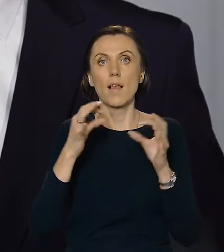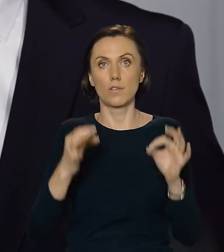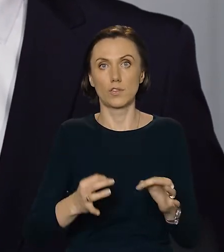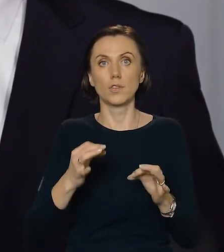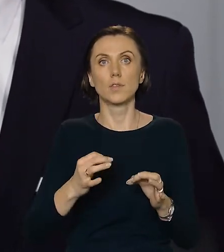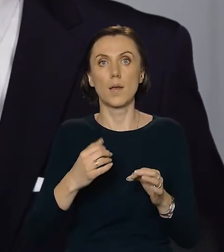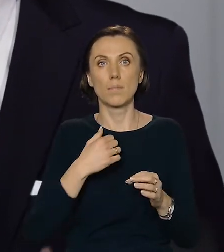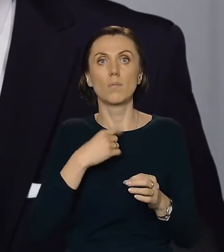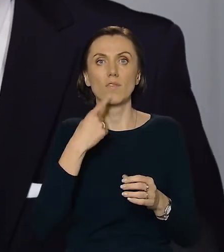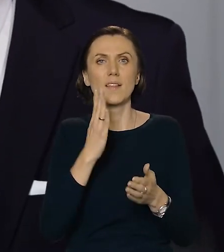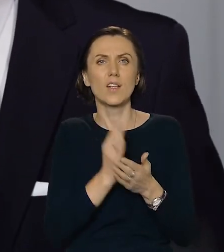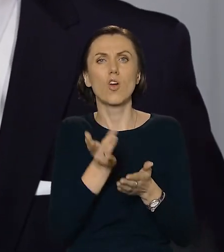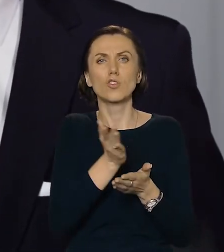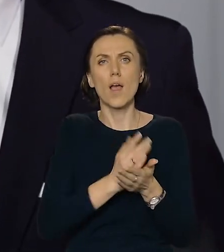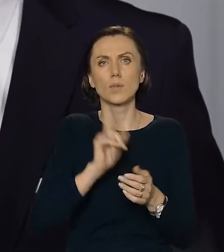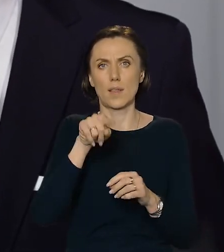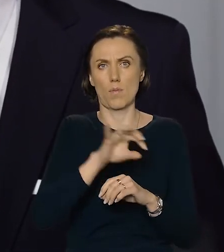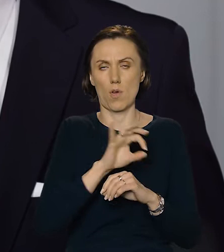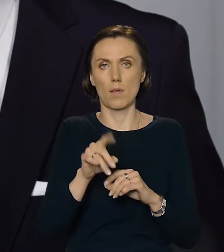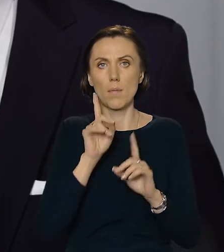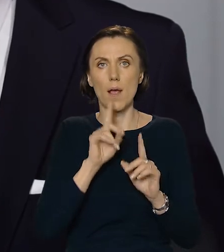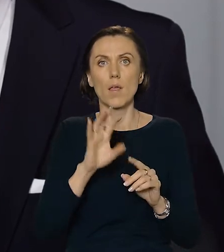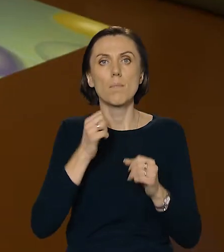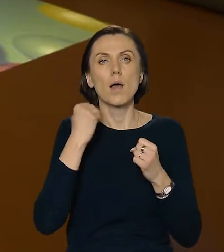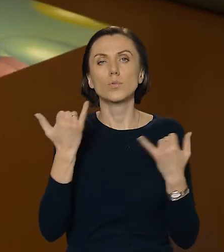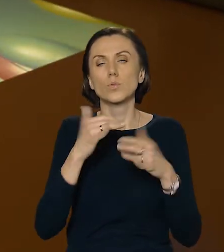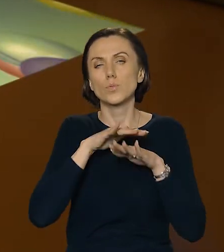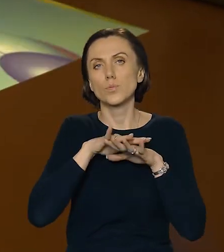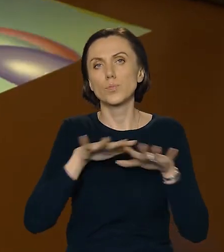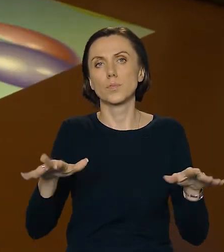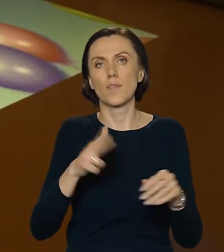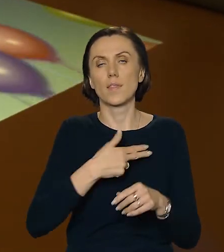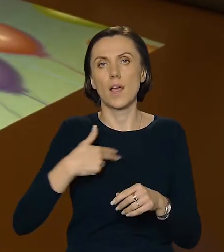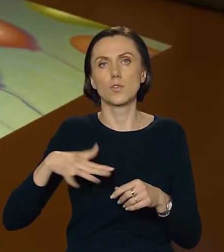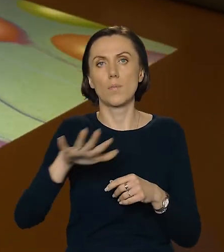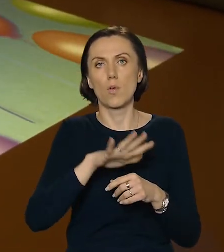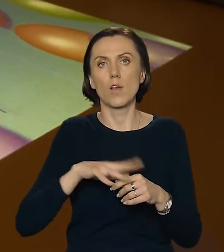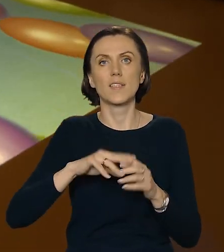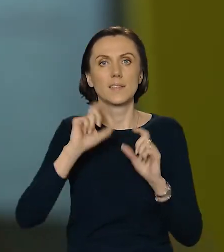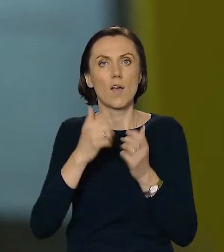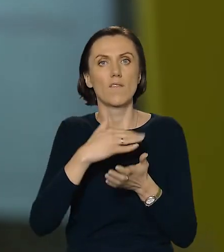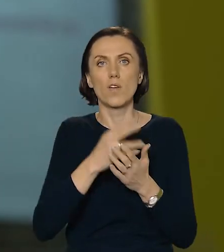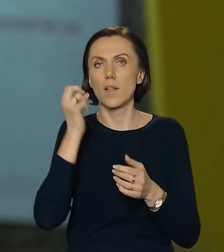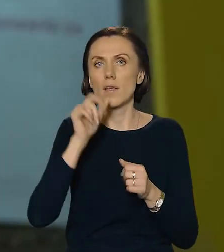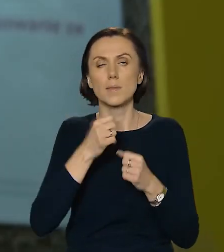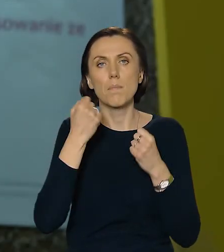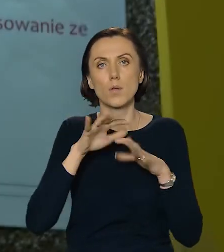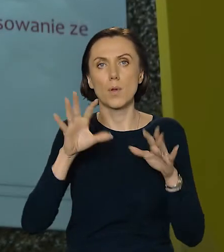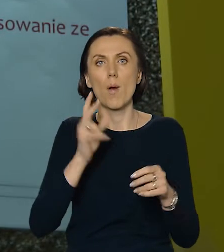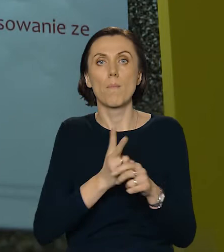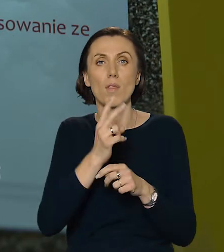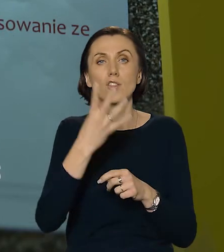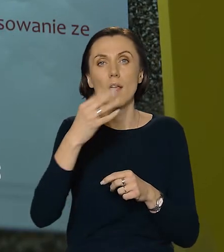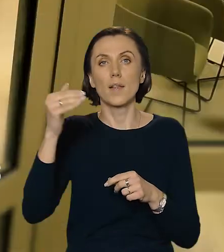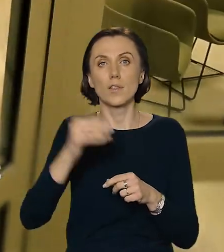wyruszyliśmy tylko część z tych projektów. Mnogość projektów w naszym regionie tarnowskim, całym województwie jest bardzo dużo, bo ponad